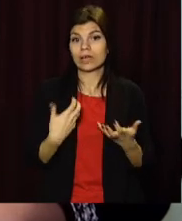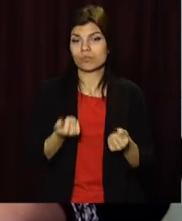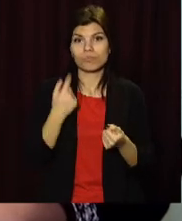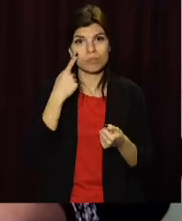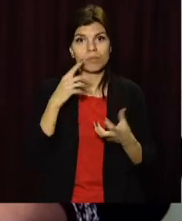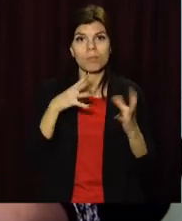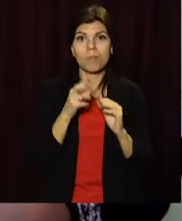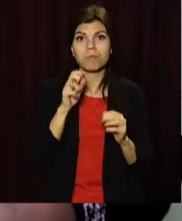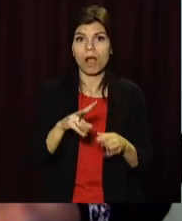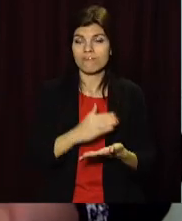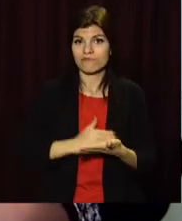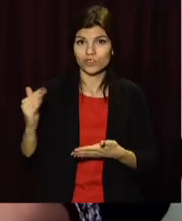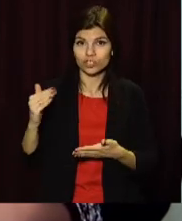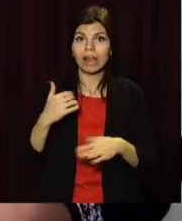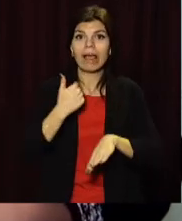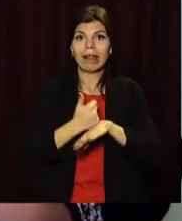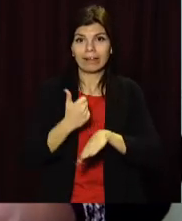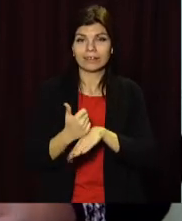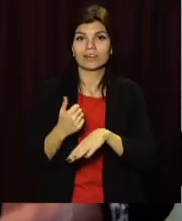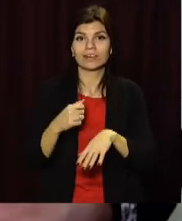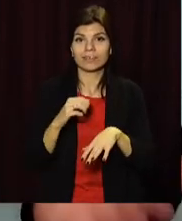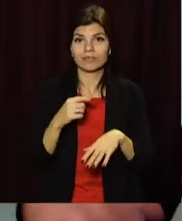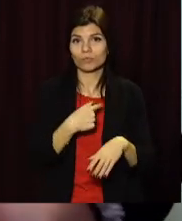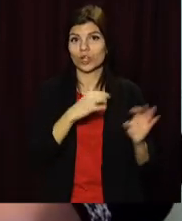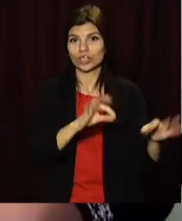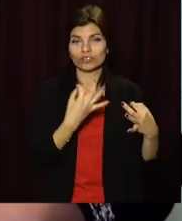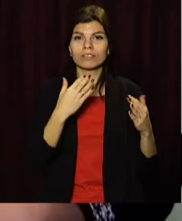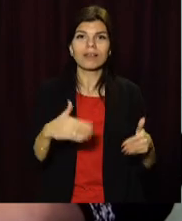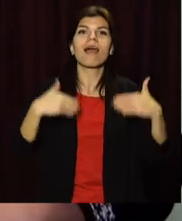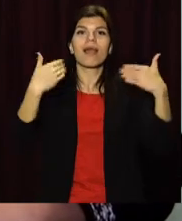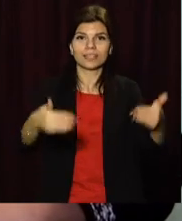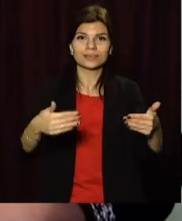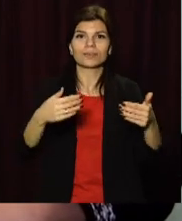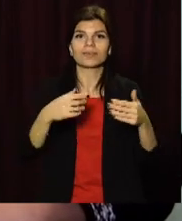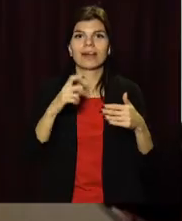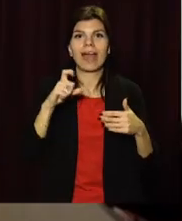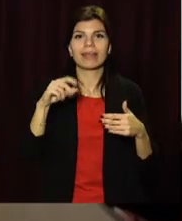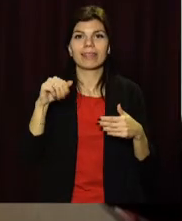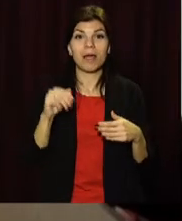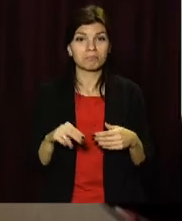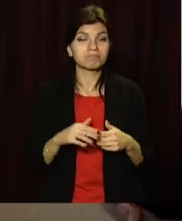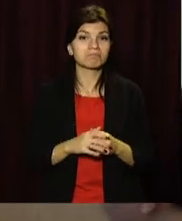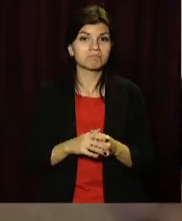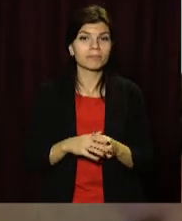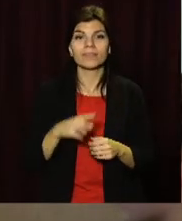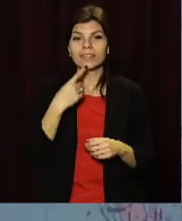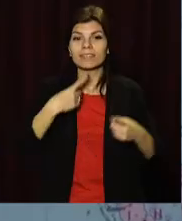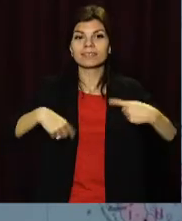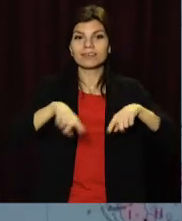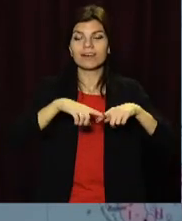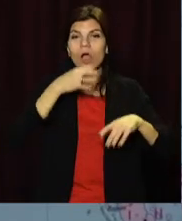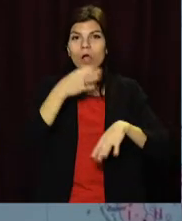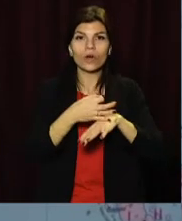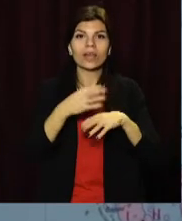найбільшу кількість балів і лідеруючі позиції дозволили мені пройти в наступний етап. У департаменті гуманітарних питань